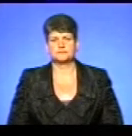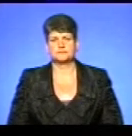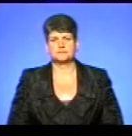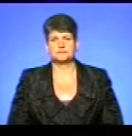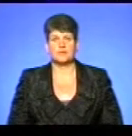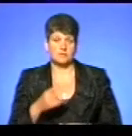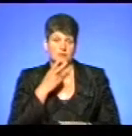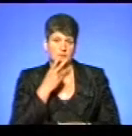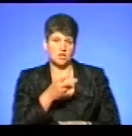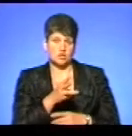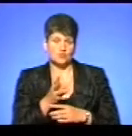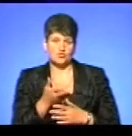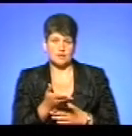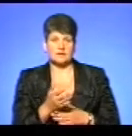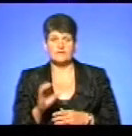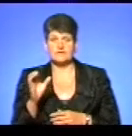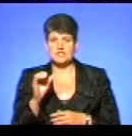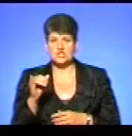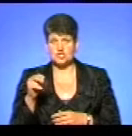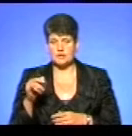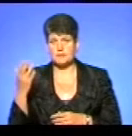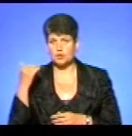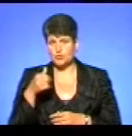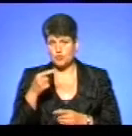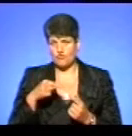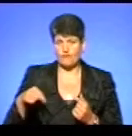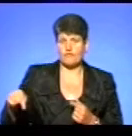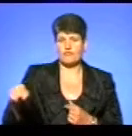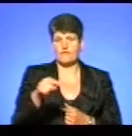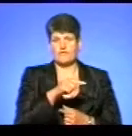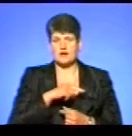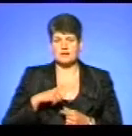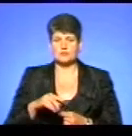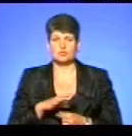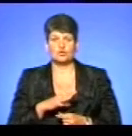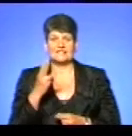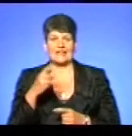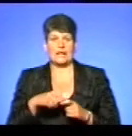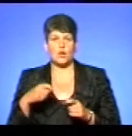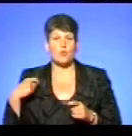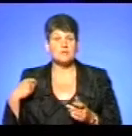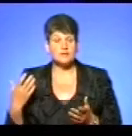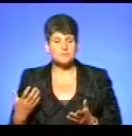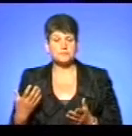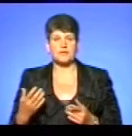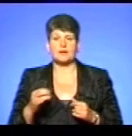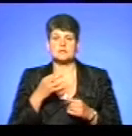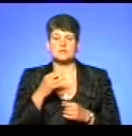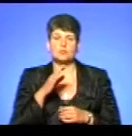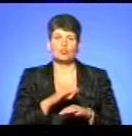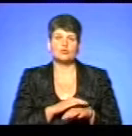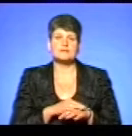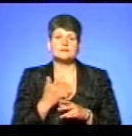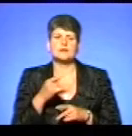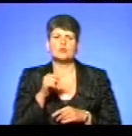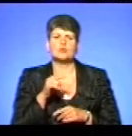Ми бачимо сюжету, що в січні минулого року радіус поширення карантину становив 3 кілометри. Скажіть, будь ласка, скільки тоді